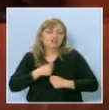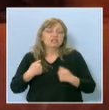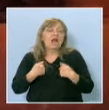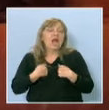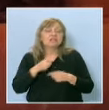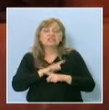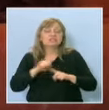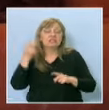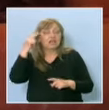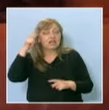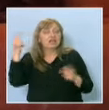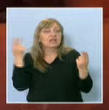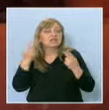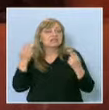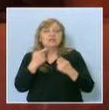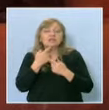защо, но трябвам много малко.